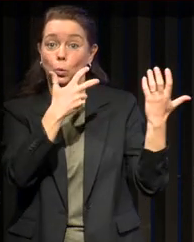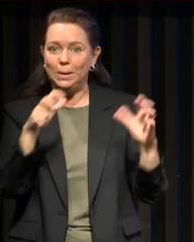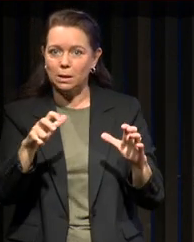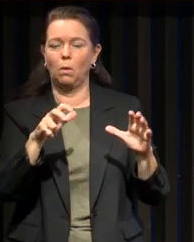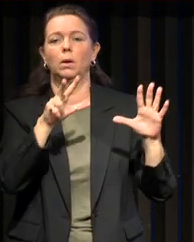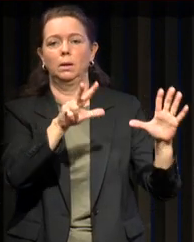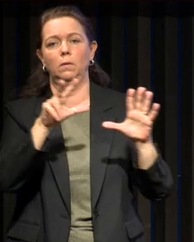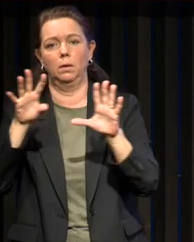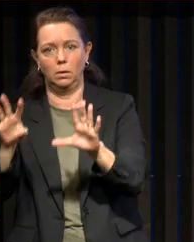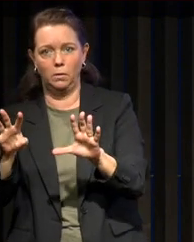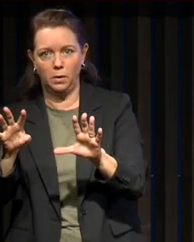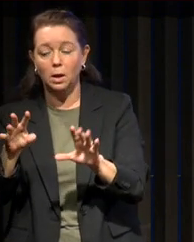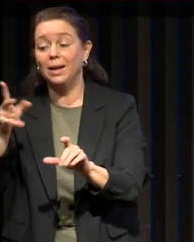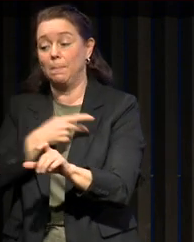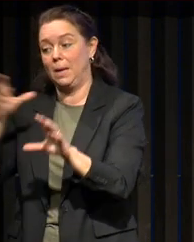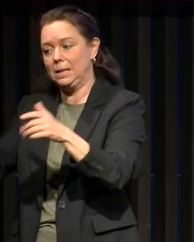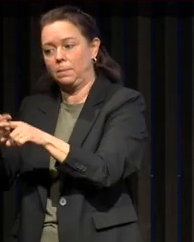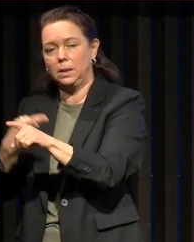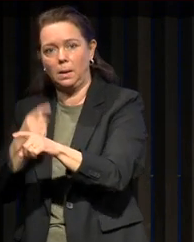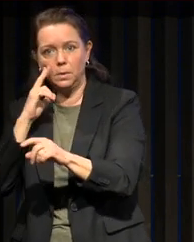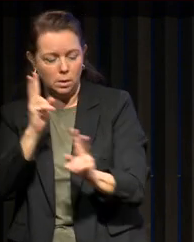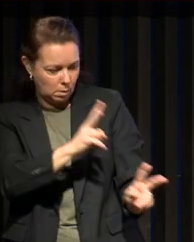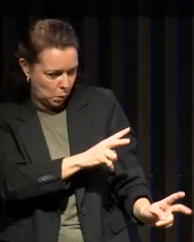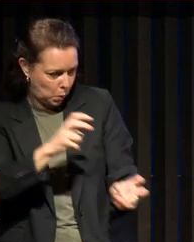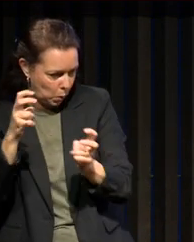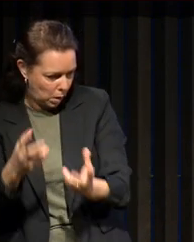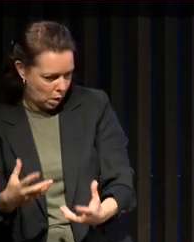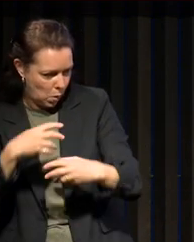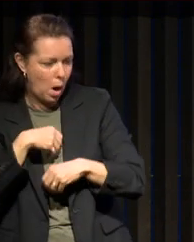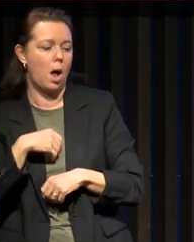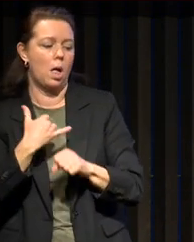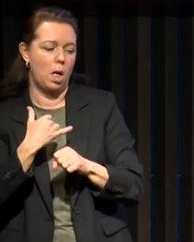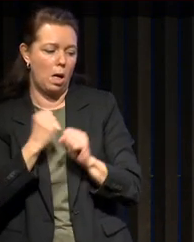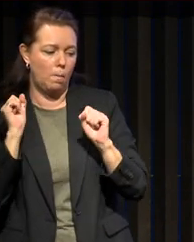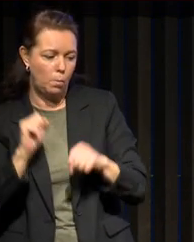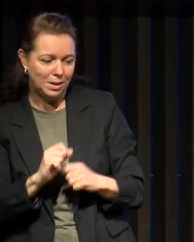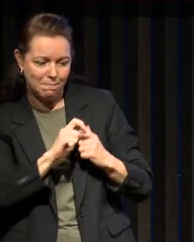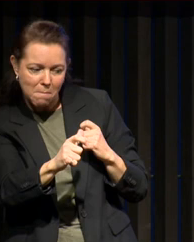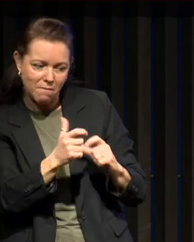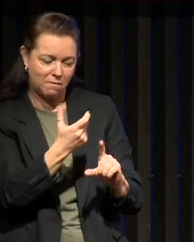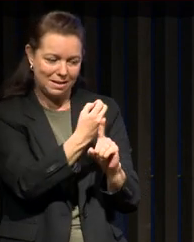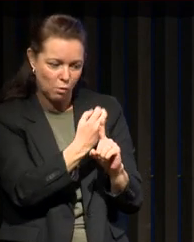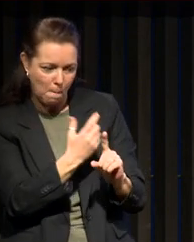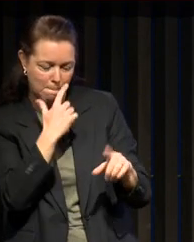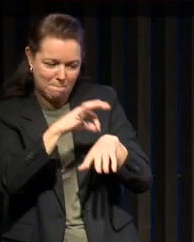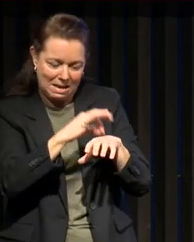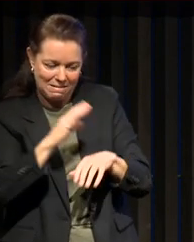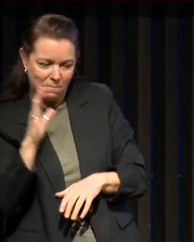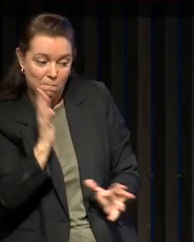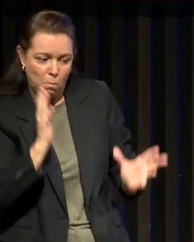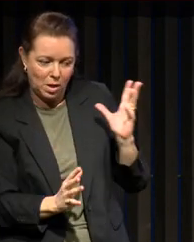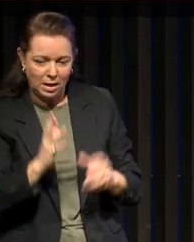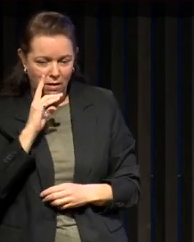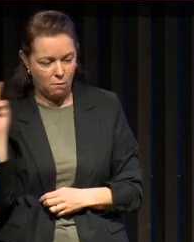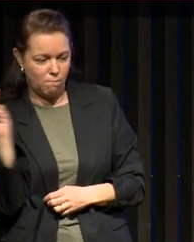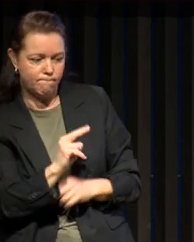l'appropriation par le monde médical de Joe comme la possibilité d'un syndrome, d'une maladie auquel va falloir porter